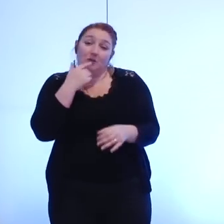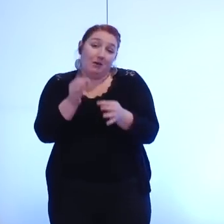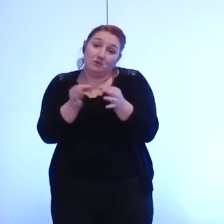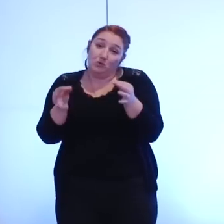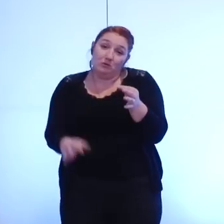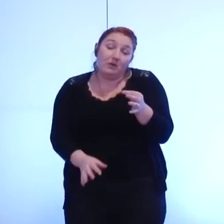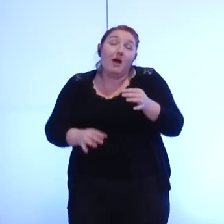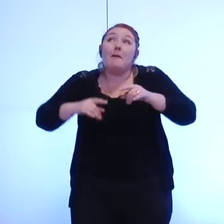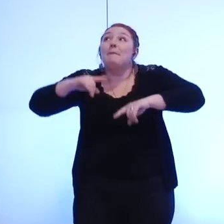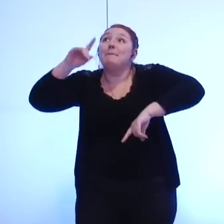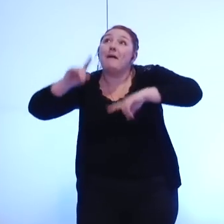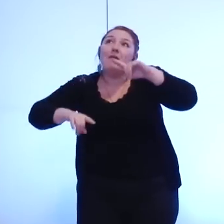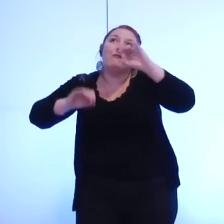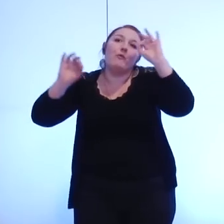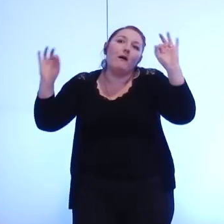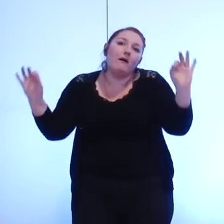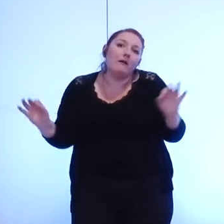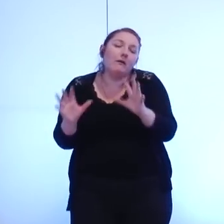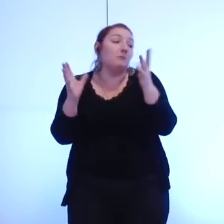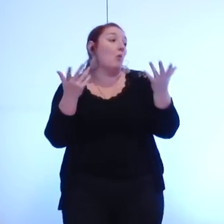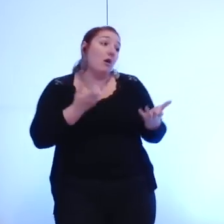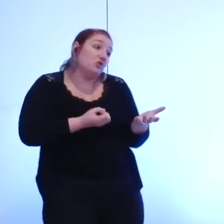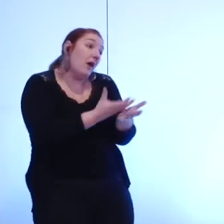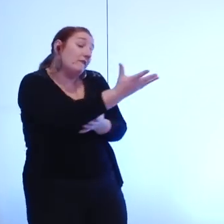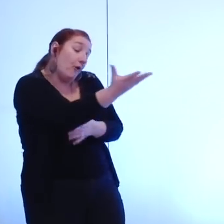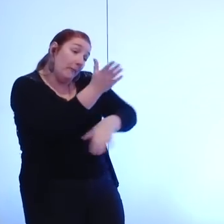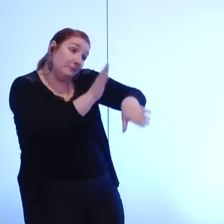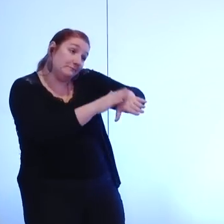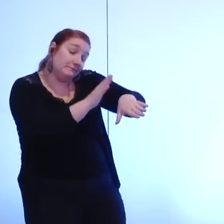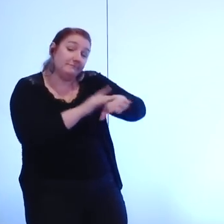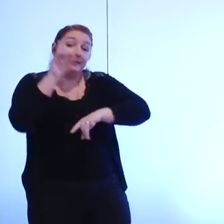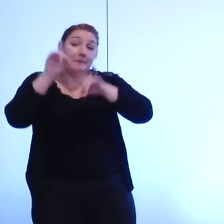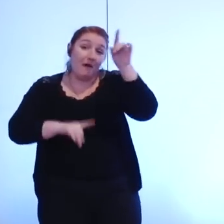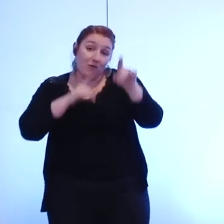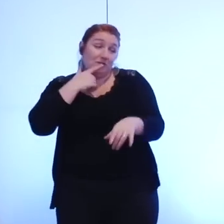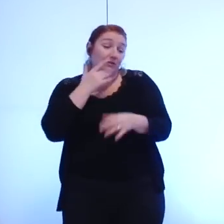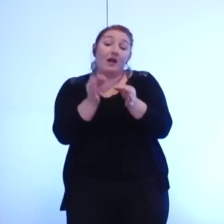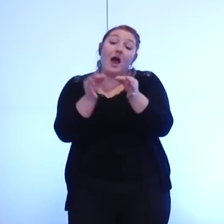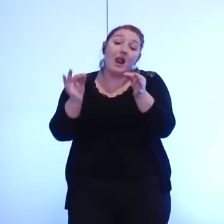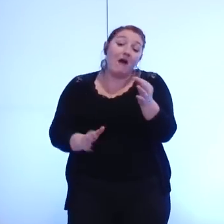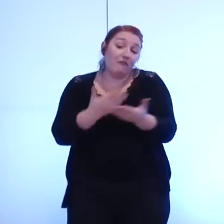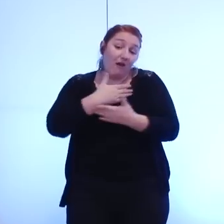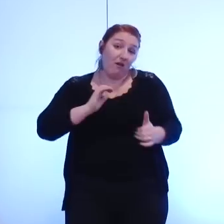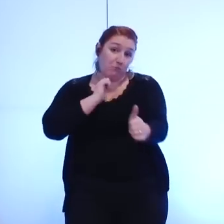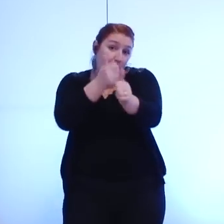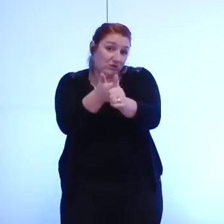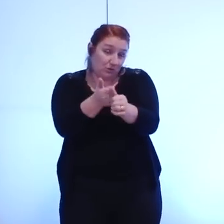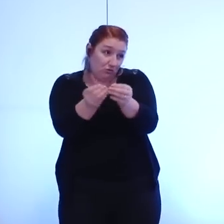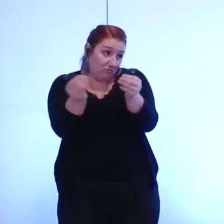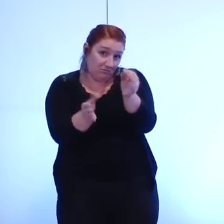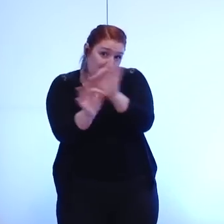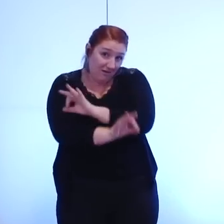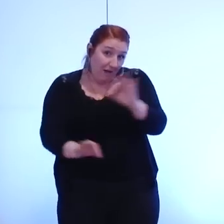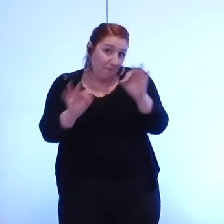parfois je vous l'apprends ça évite de lancer des procédures d'aller devant des